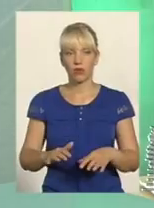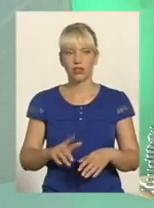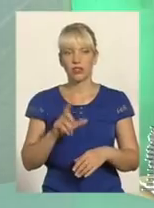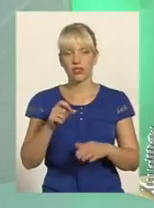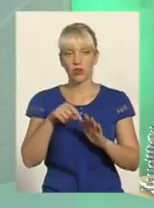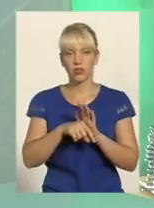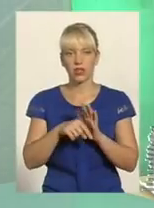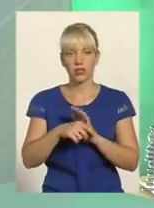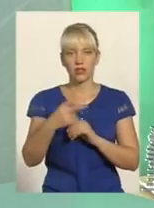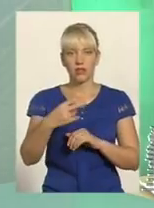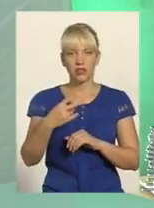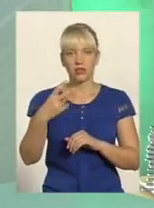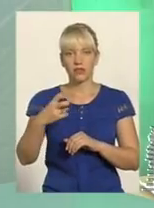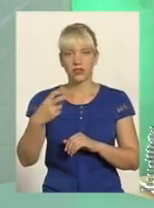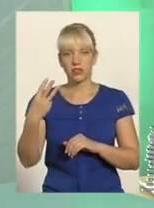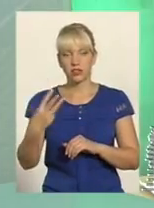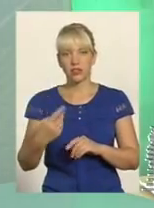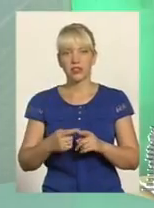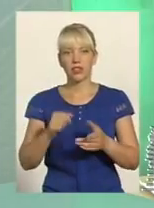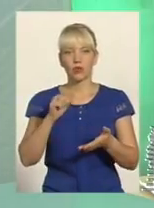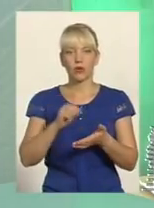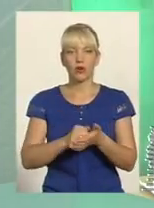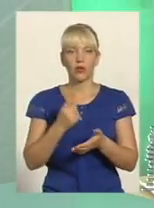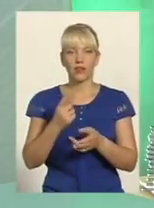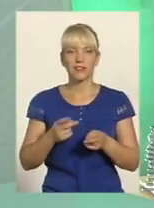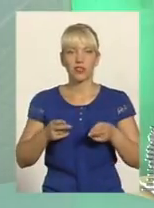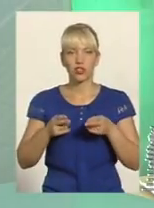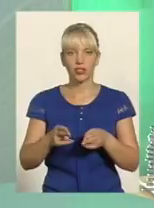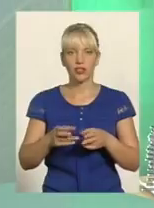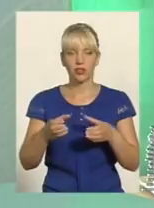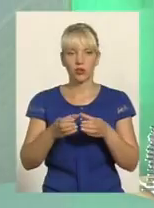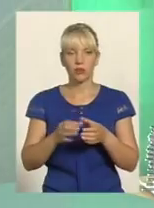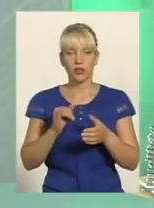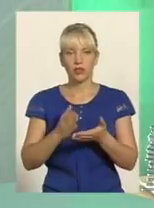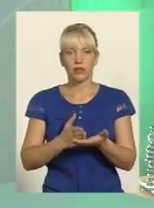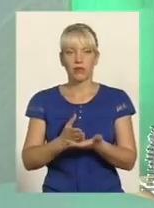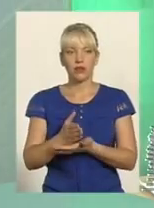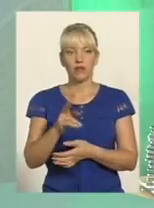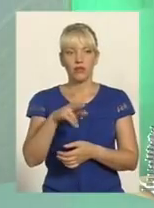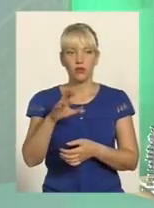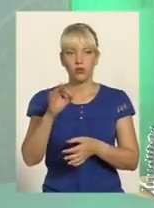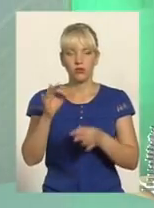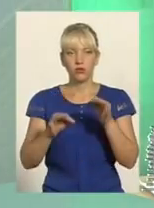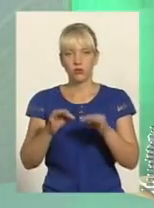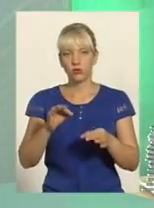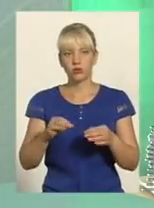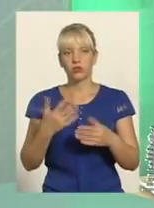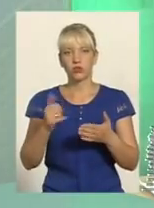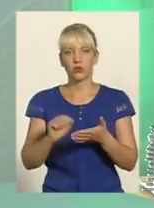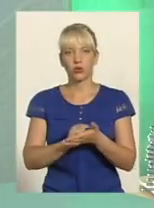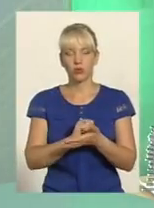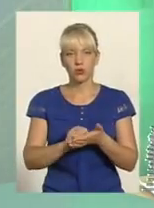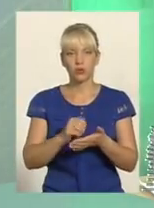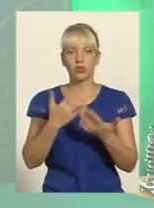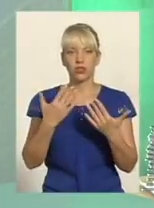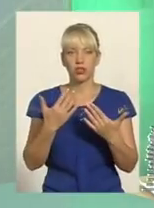Задокументована одна організована злочинна група в сфері грального бізнесу І направлена до суду Сьогодні документується ще одна організована злочинна група